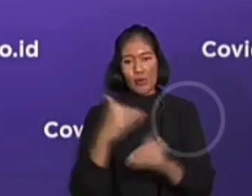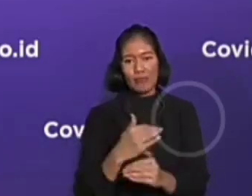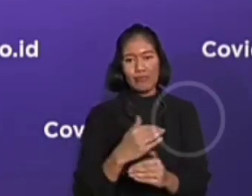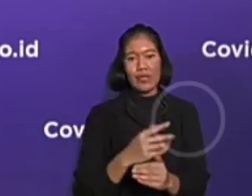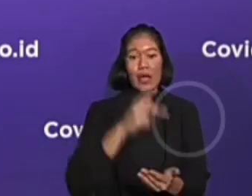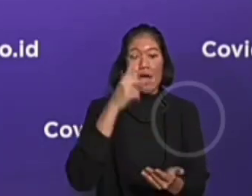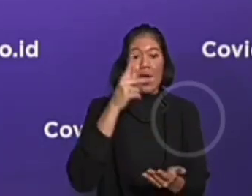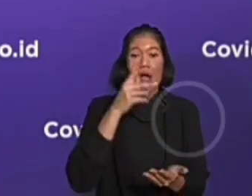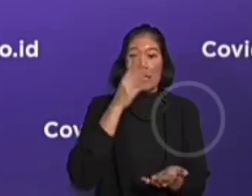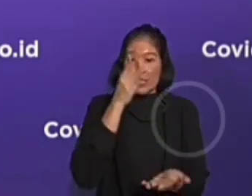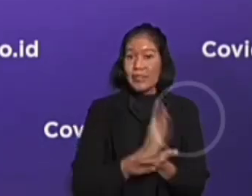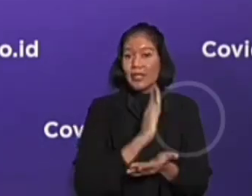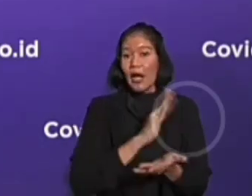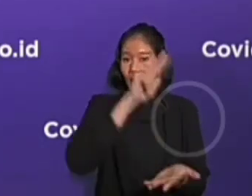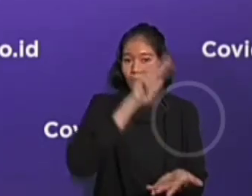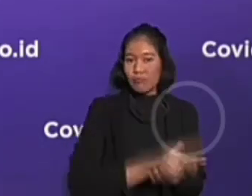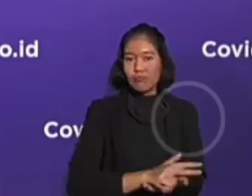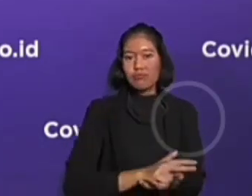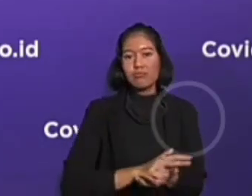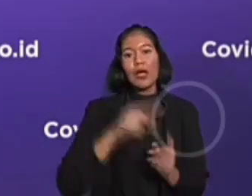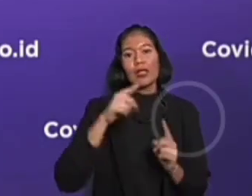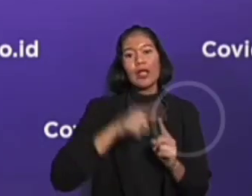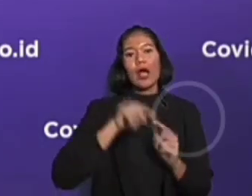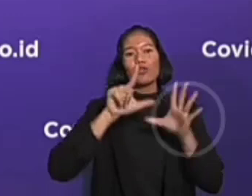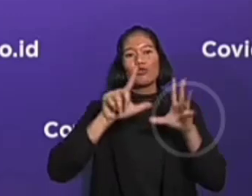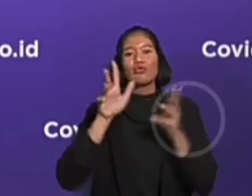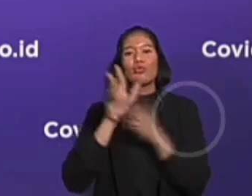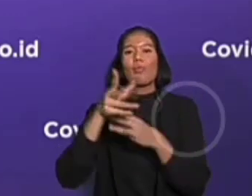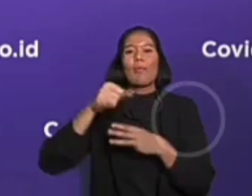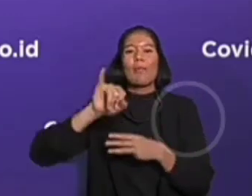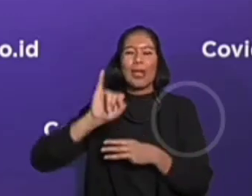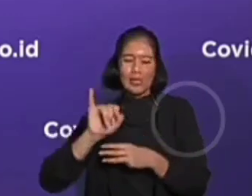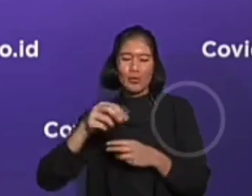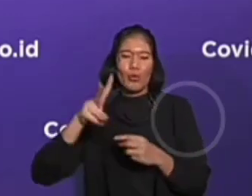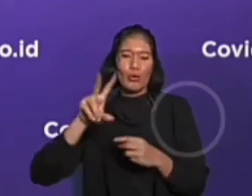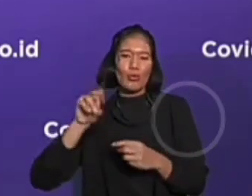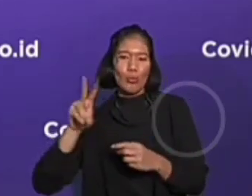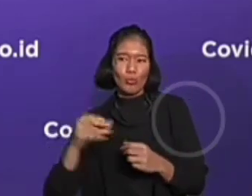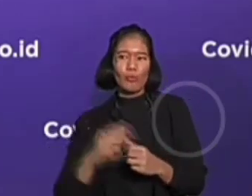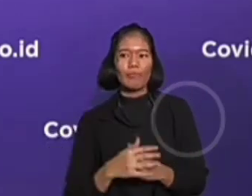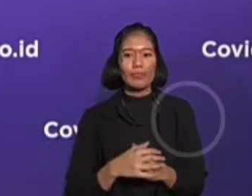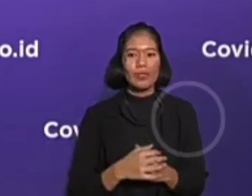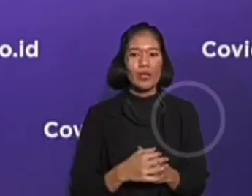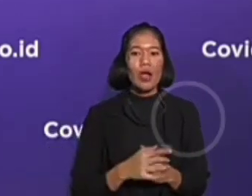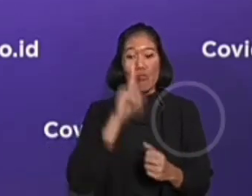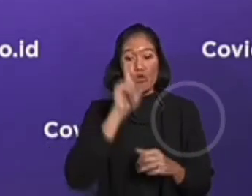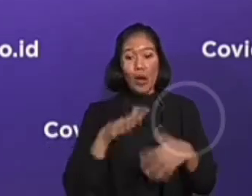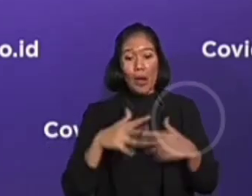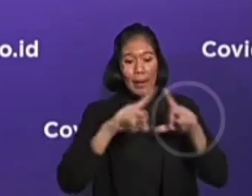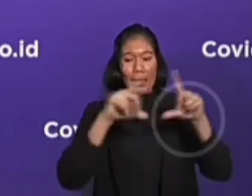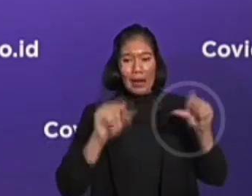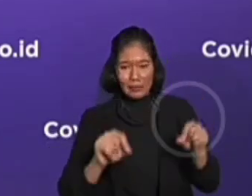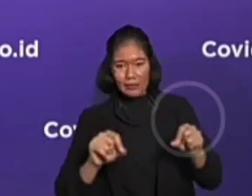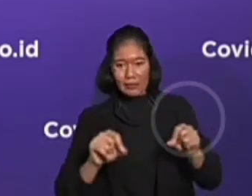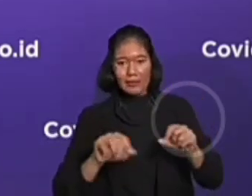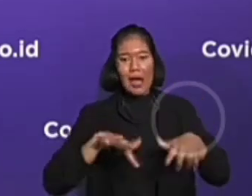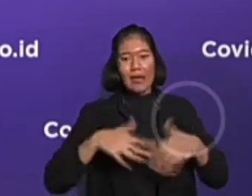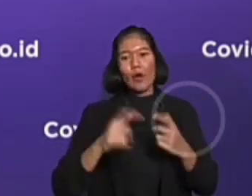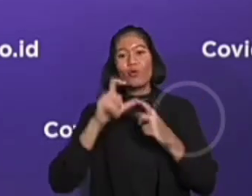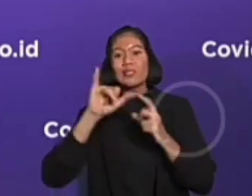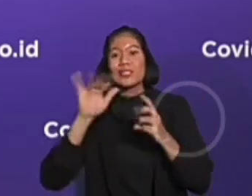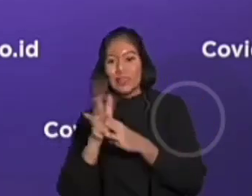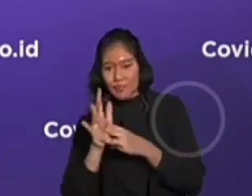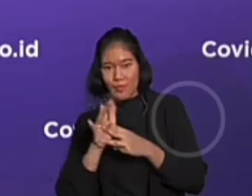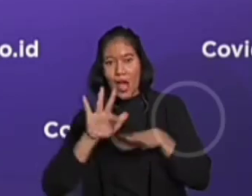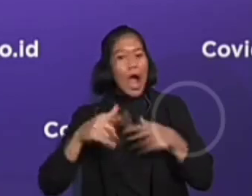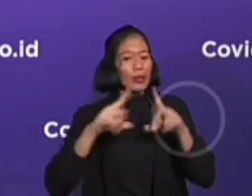Mei 2020. Selain identitas diri seperti KTP, SIM atau tanda pengenal lain yang sah,